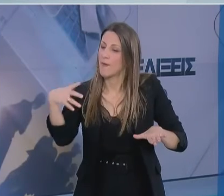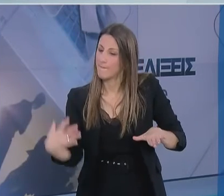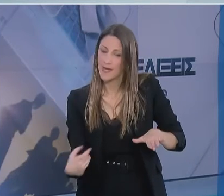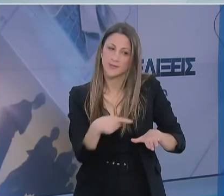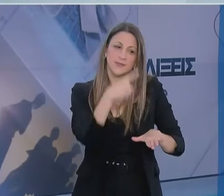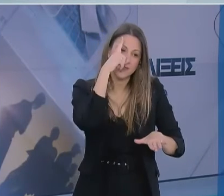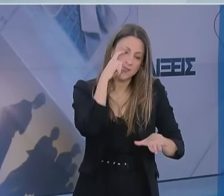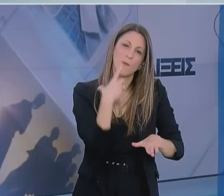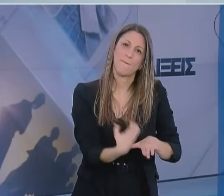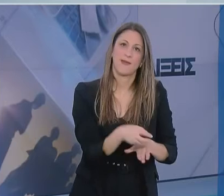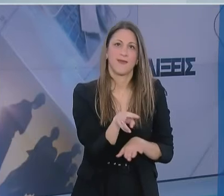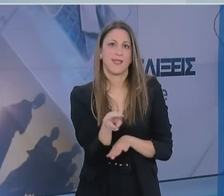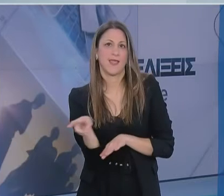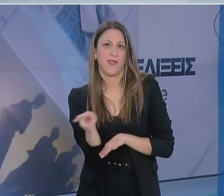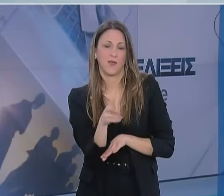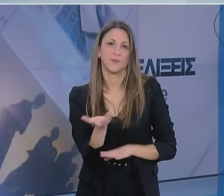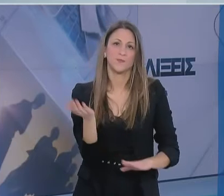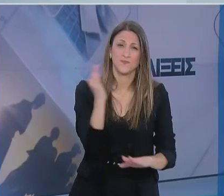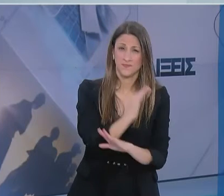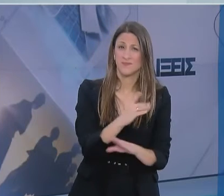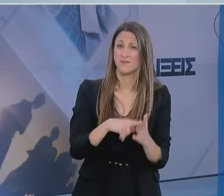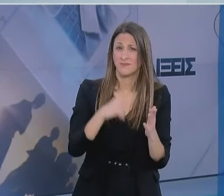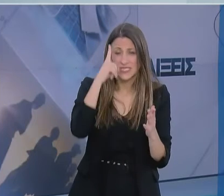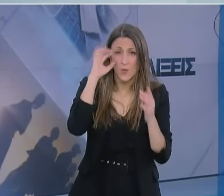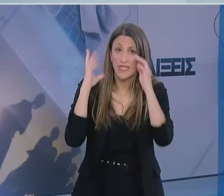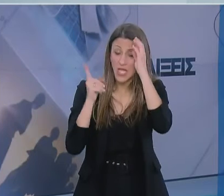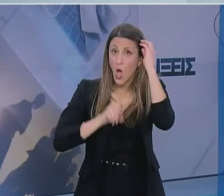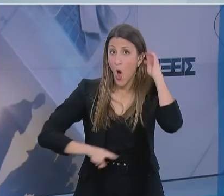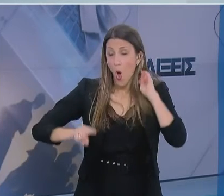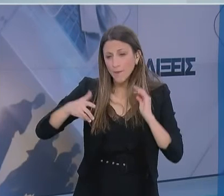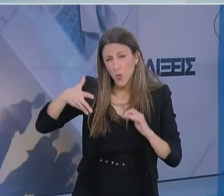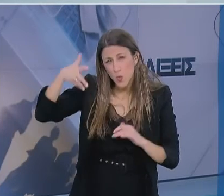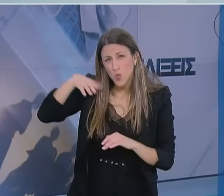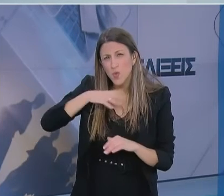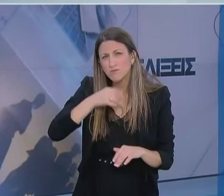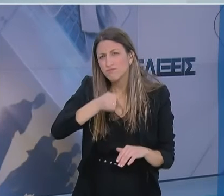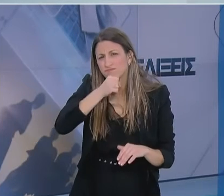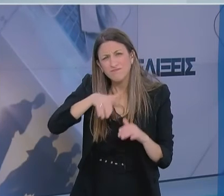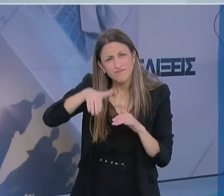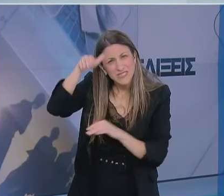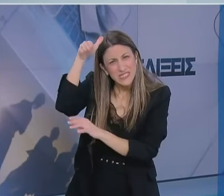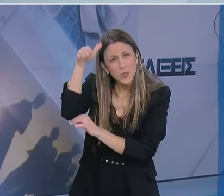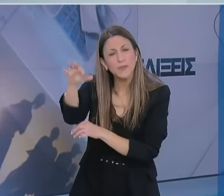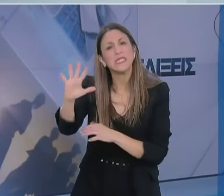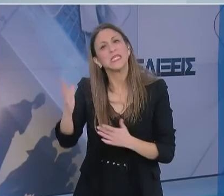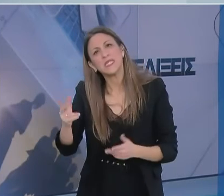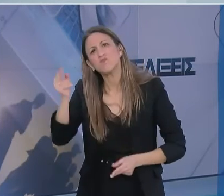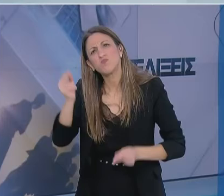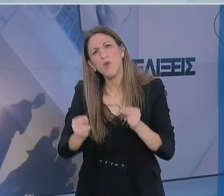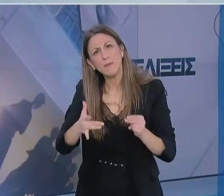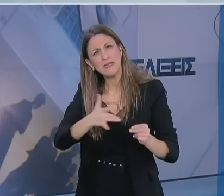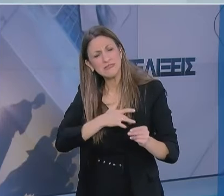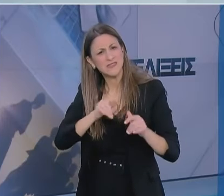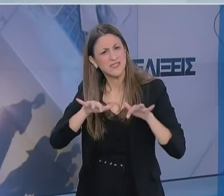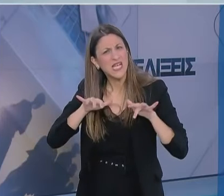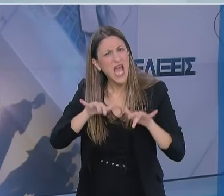το άλλο. Επίσης ξέρουμε ότι αυτοί που έχουν αυξημένη ηλικία και παράγοντες κινδύνου συνοδά νοσήματα